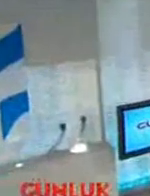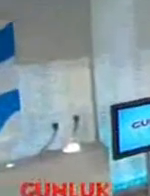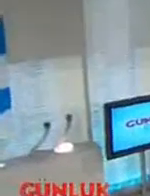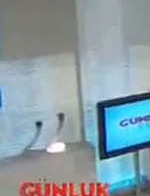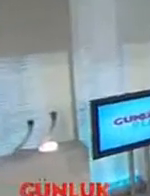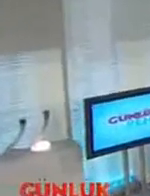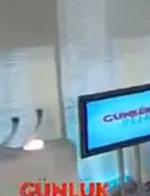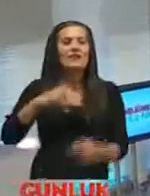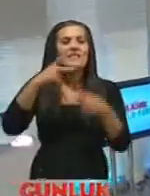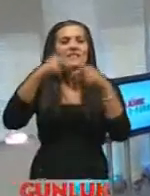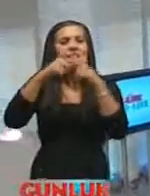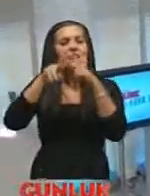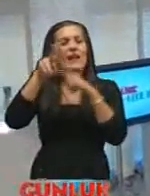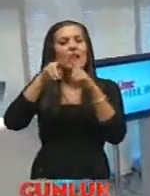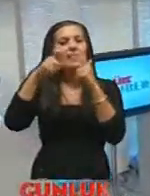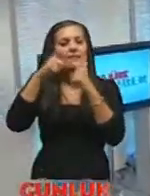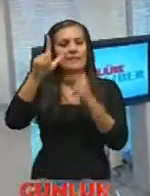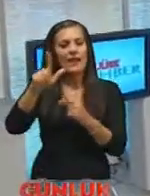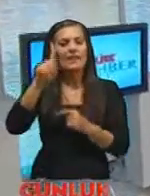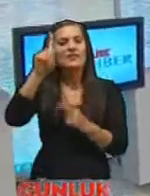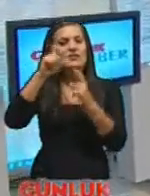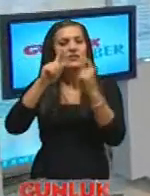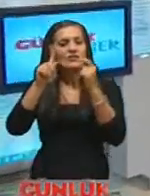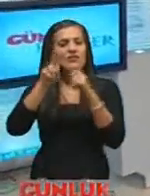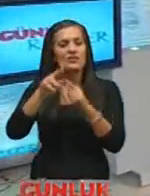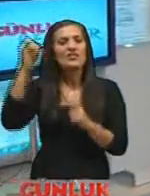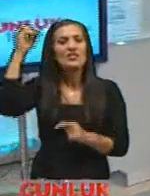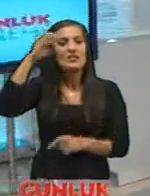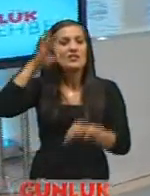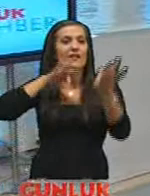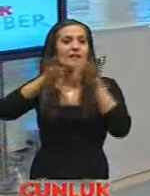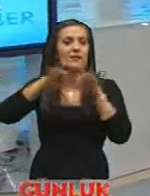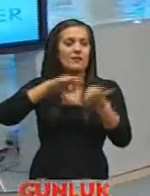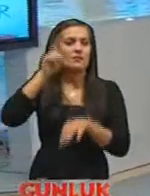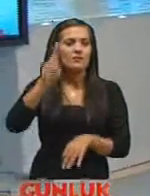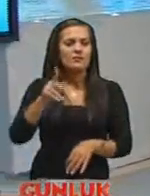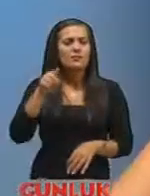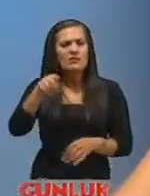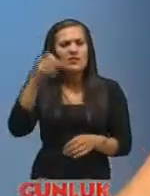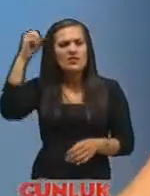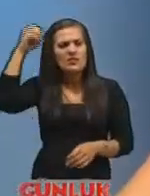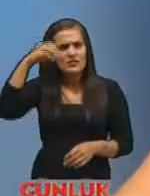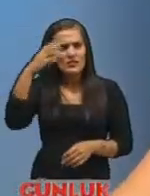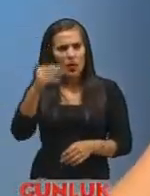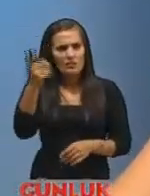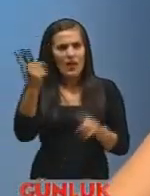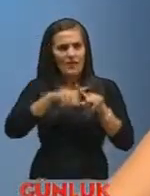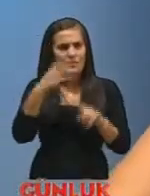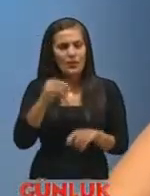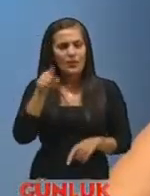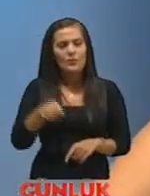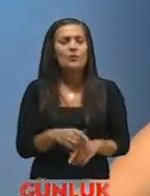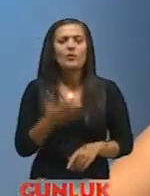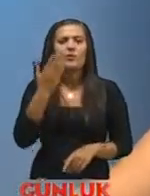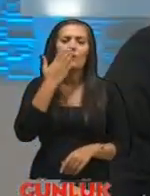Efendim Zeynel Işık ışık tasarımcısı bunun var mı etkisi soyadınızın ışık olmasının etkisi var mı